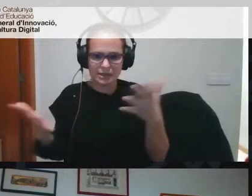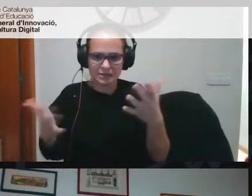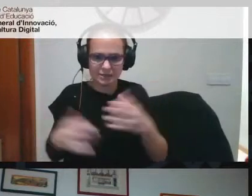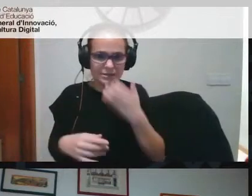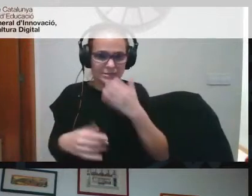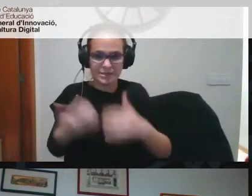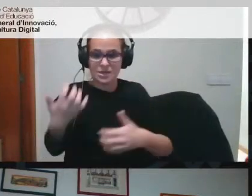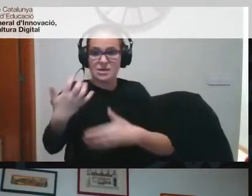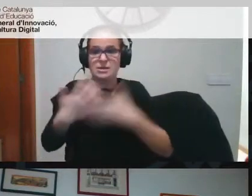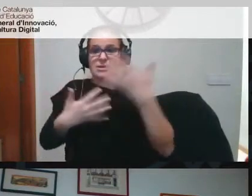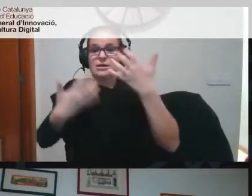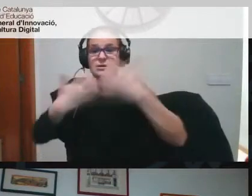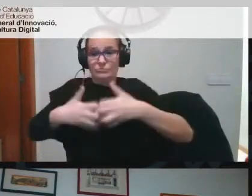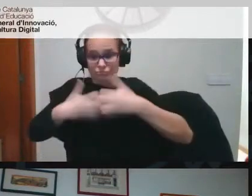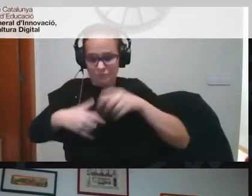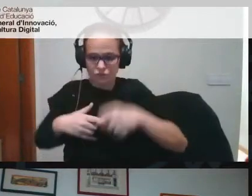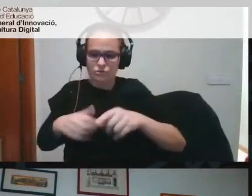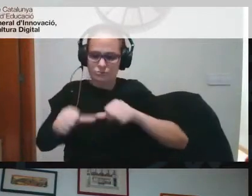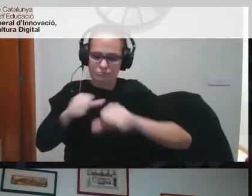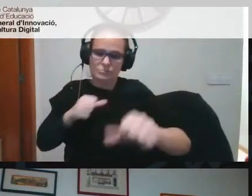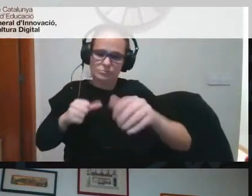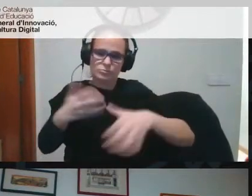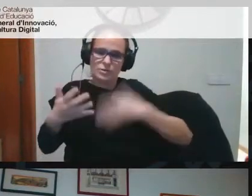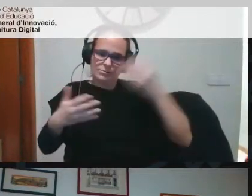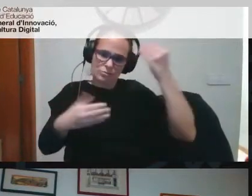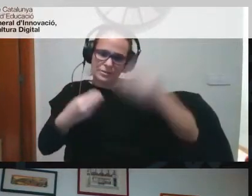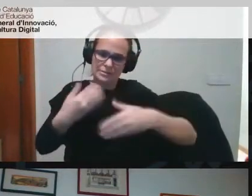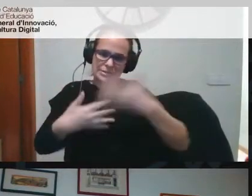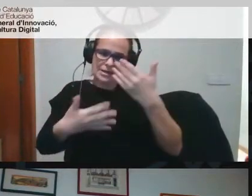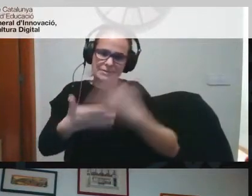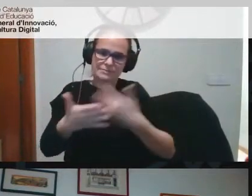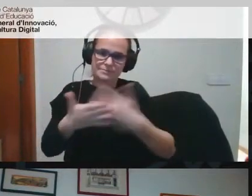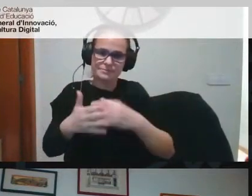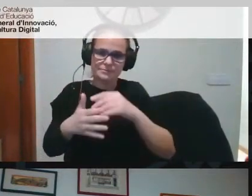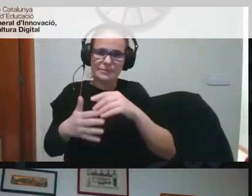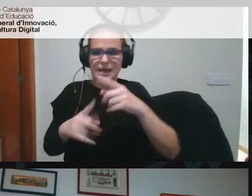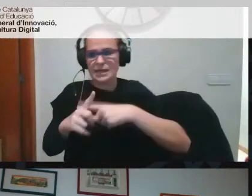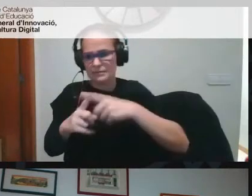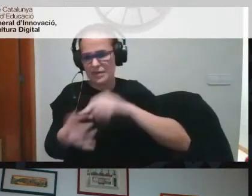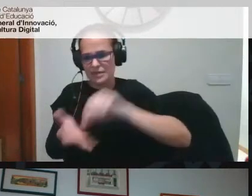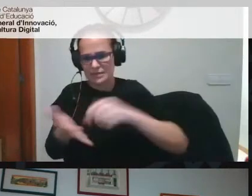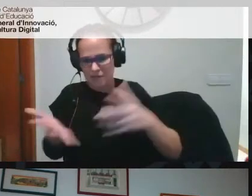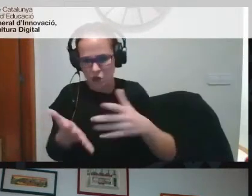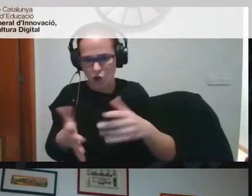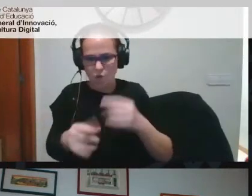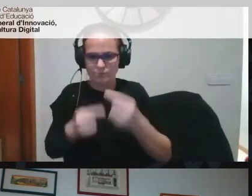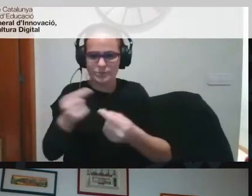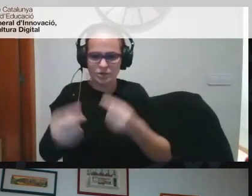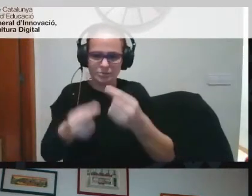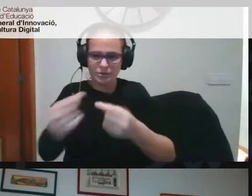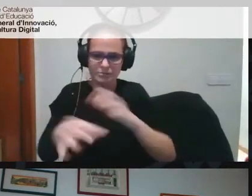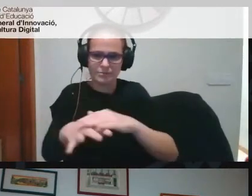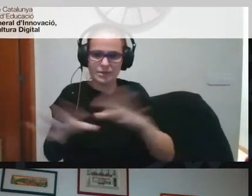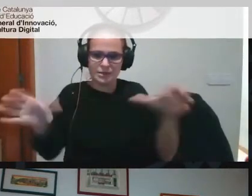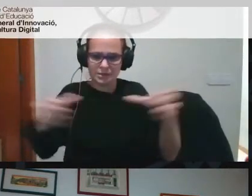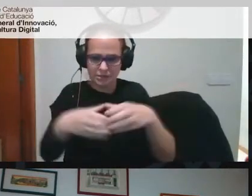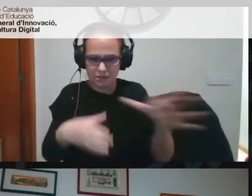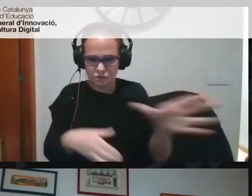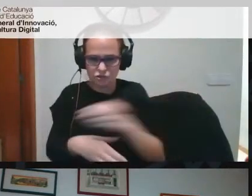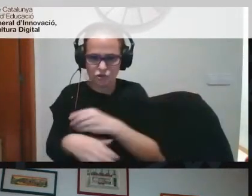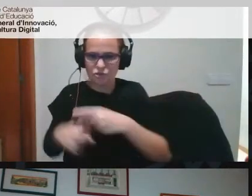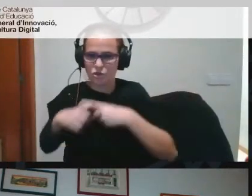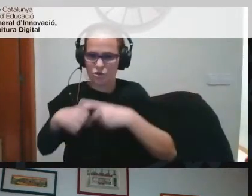arrenquem això després ja podem començar a pensar i ja sortirà el document i a nivell de centre com ho fem i de forma col·legiada entre tots i